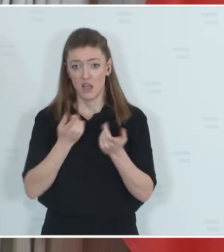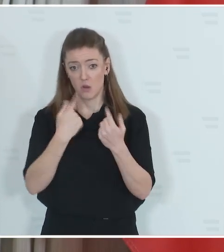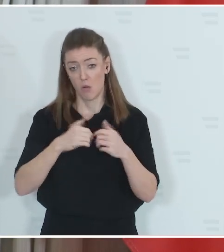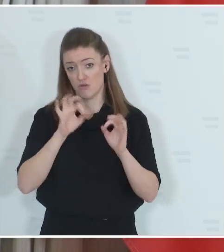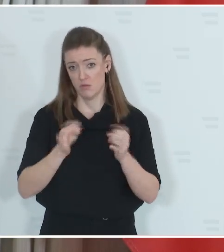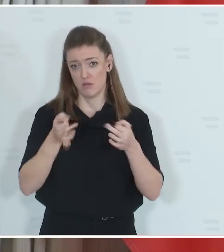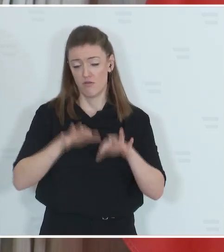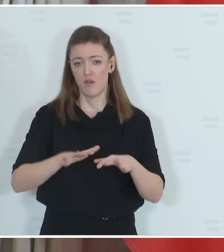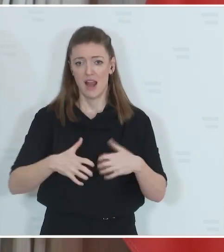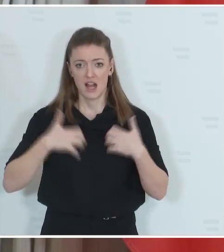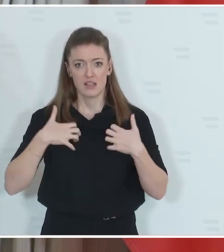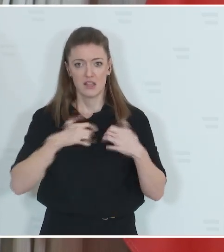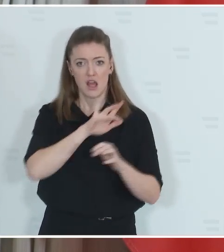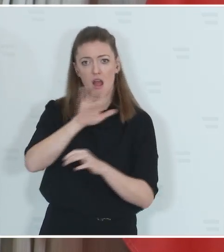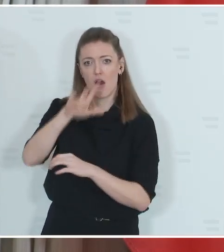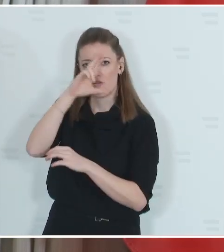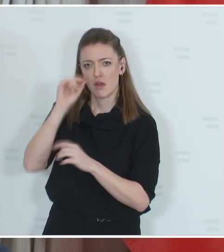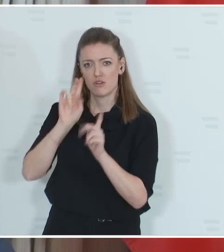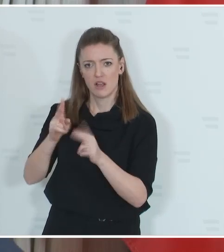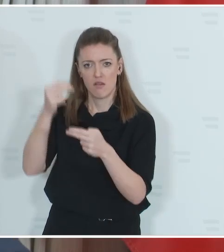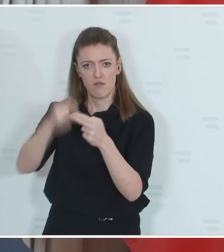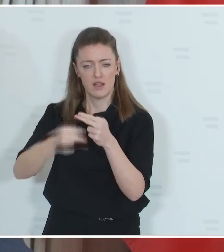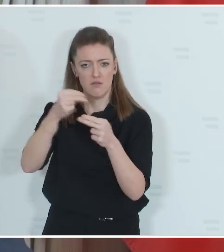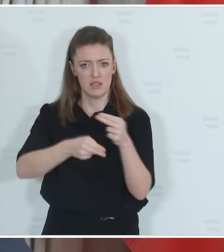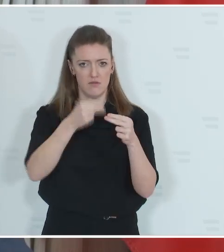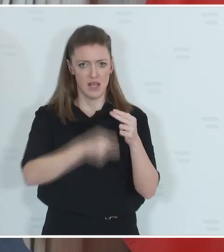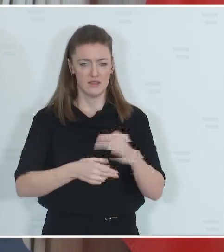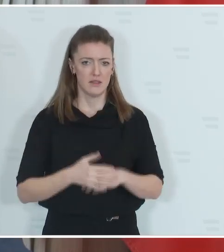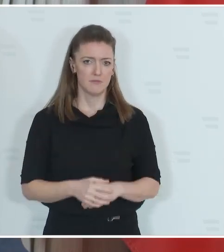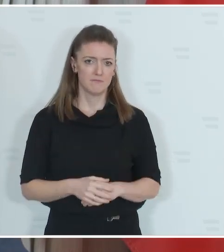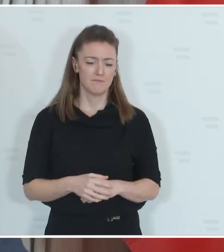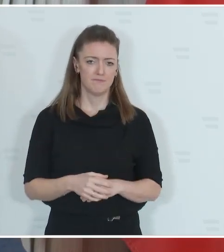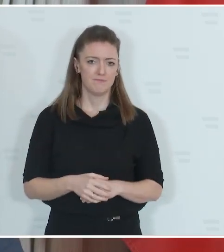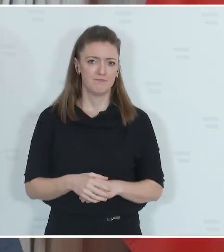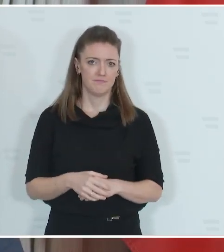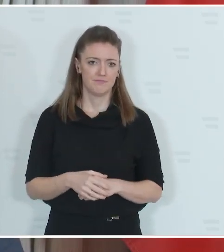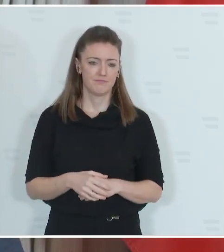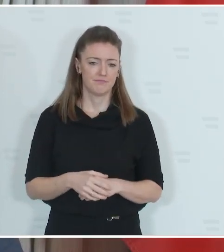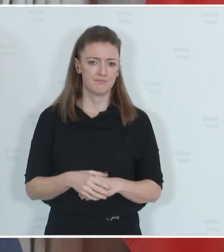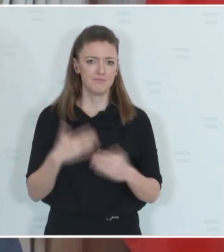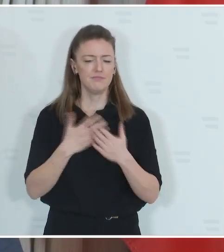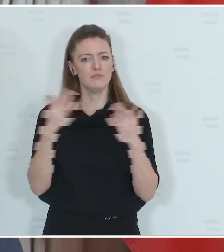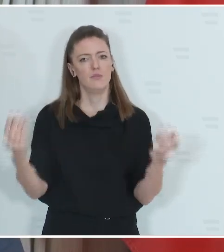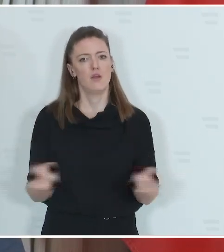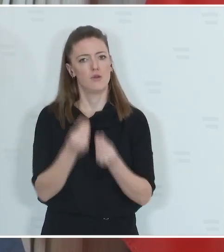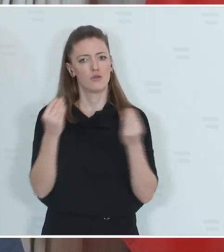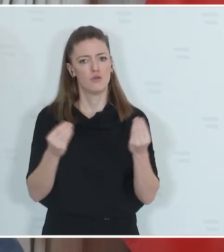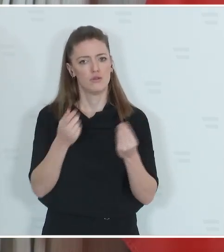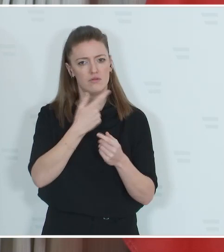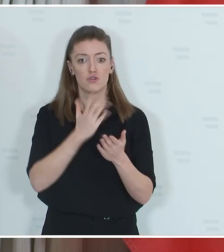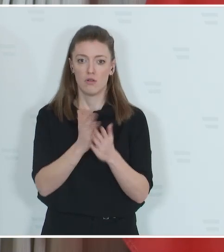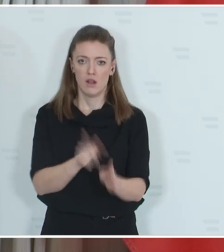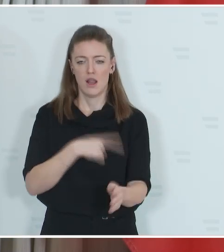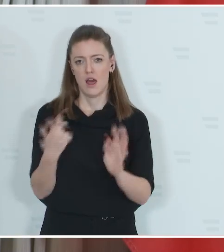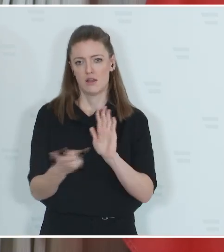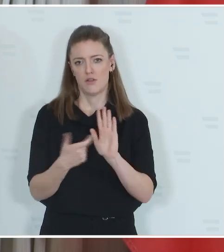können und Menschen auch verletzt werden können. Wir führen deshalb ein, was lange gefordert